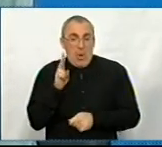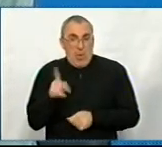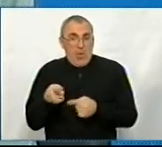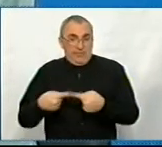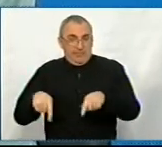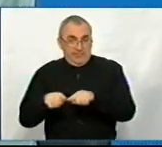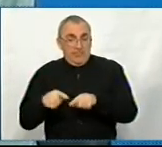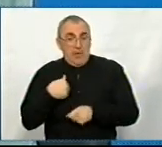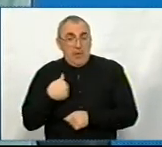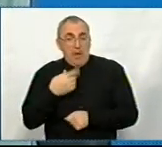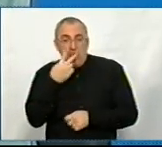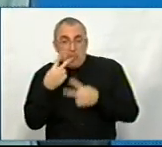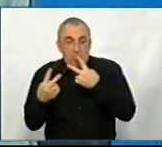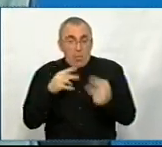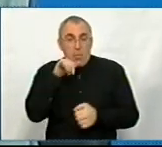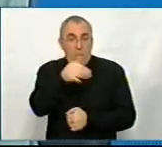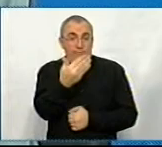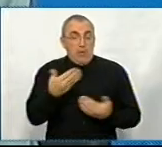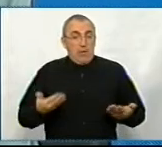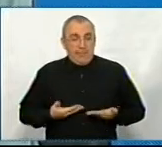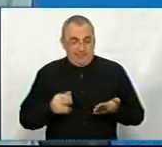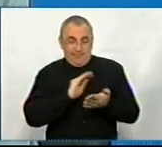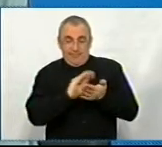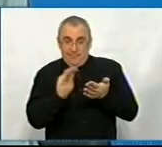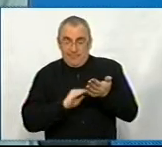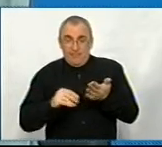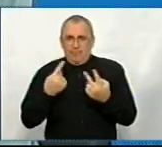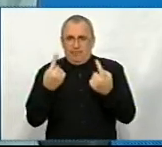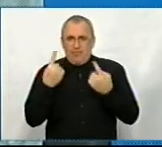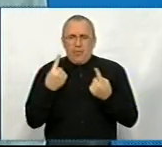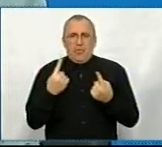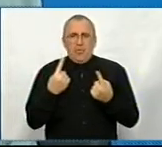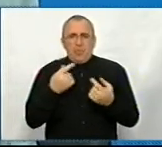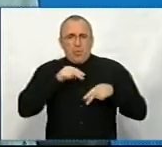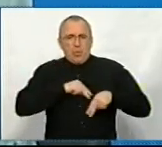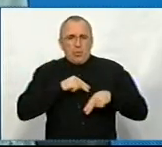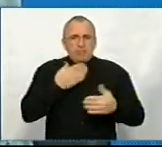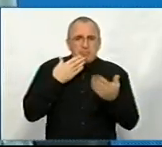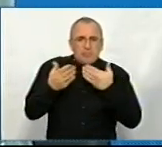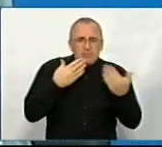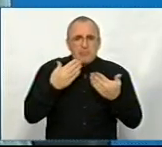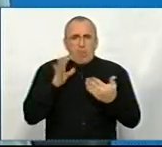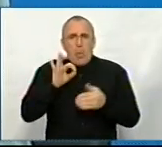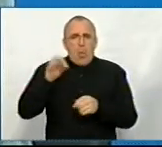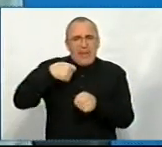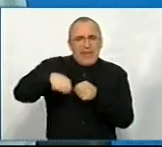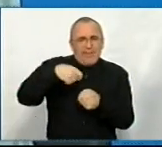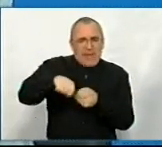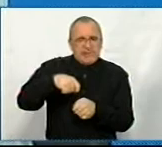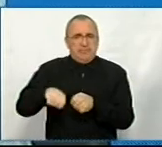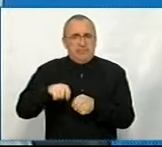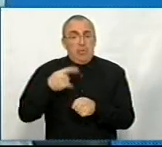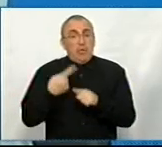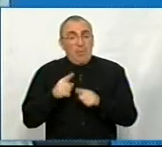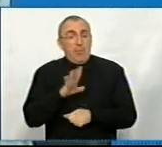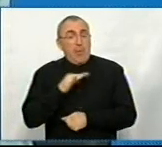я подивилася у вашому життєписі значна кількість трудових позицій, які пов'язані саме із інвестиціями. І